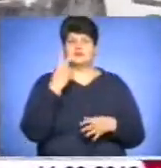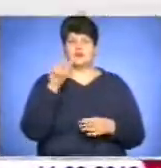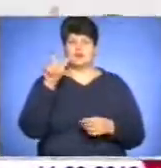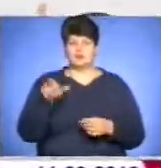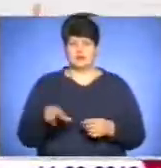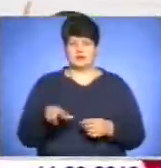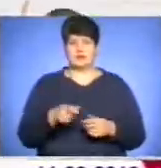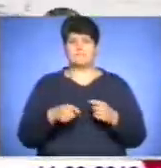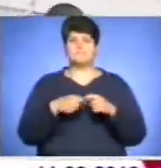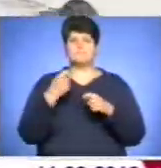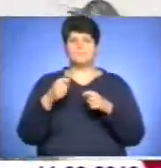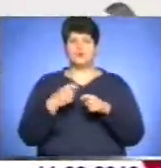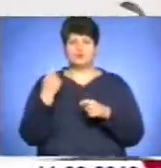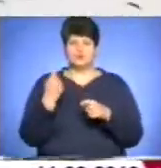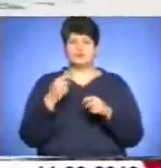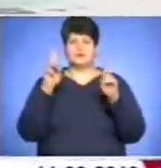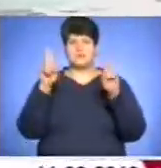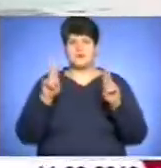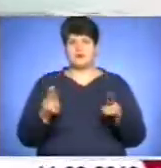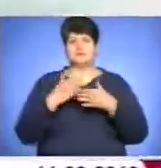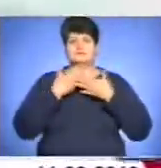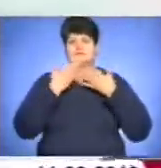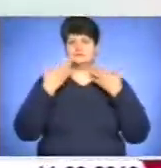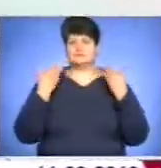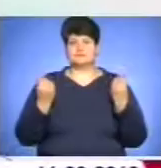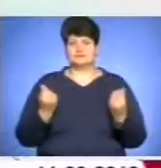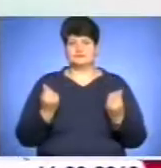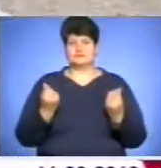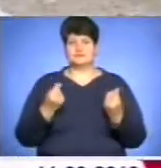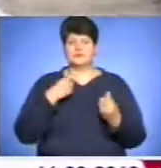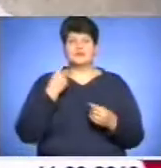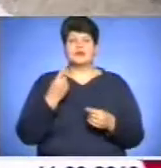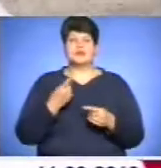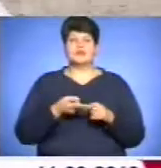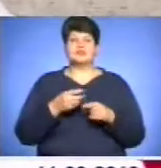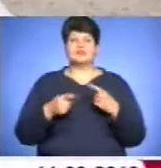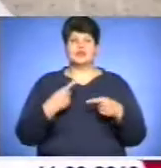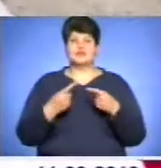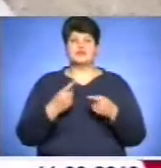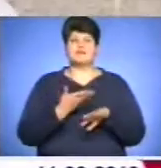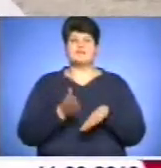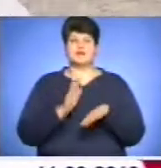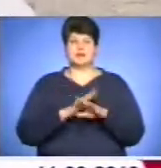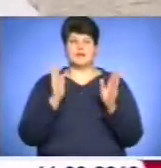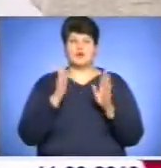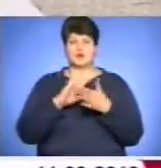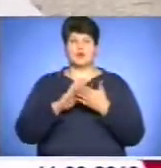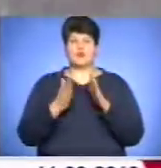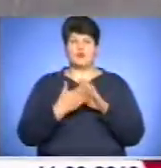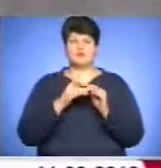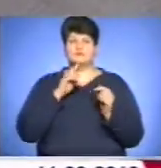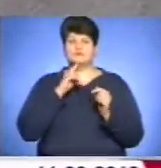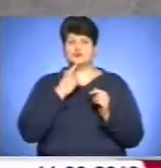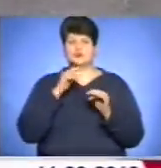порушень правил дорожнього руху не зросла, кажуть у Державтоінспекції. Через важкі погодні умови, особливо, труднений рух